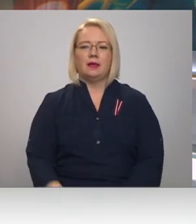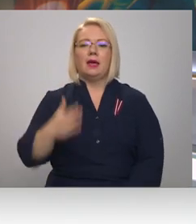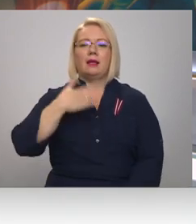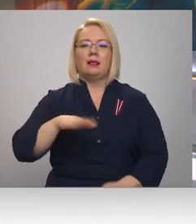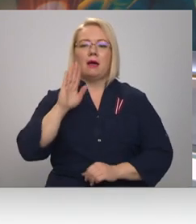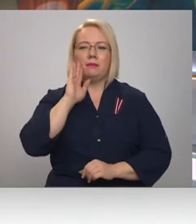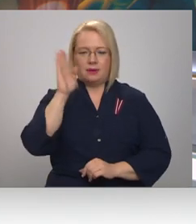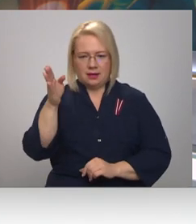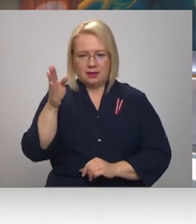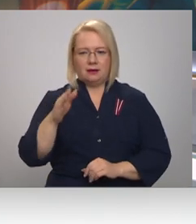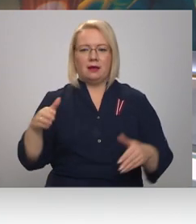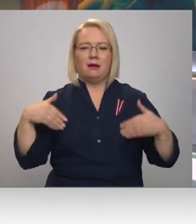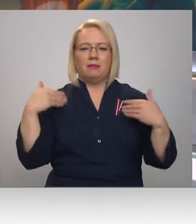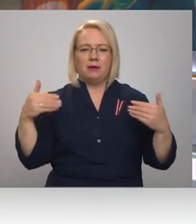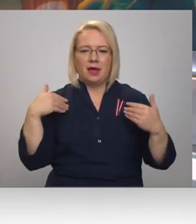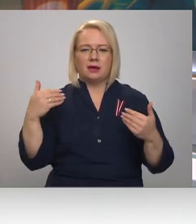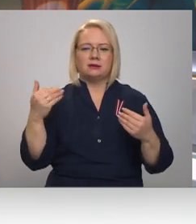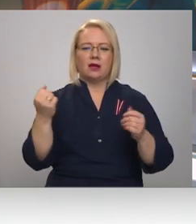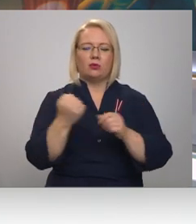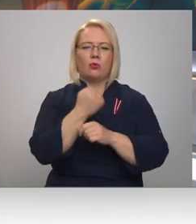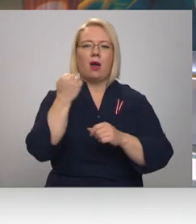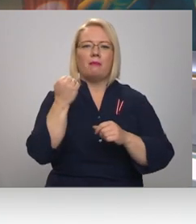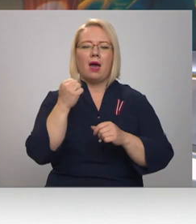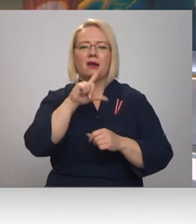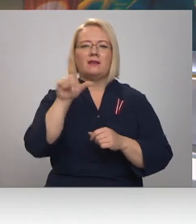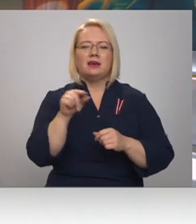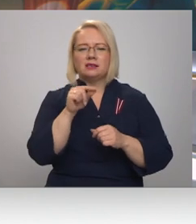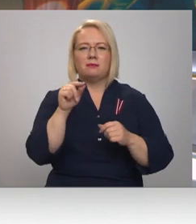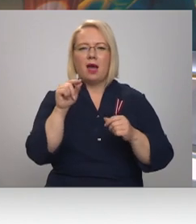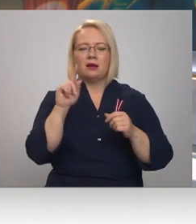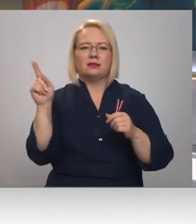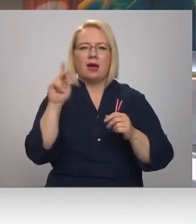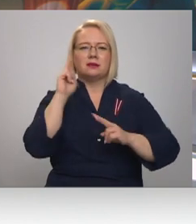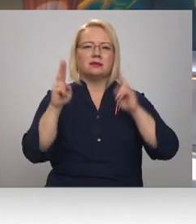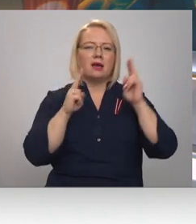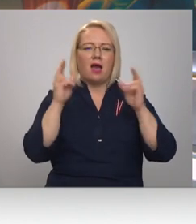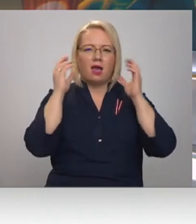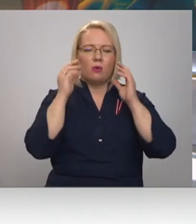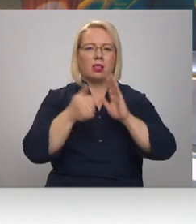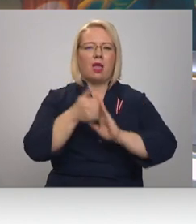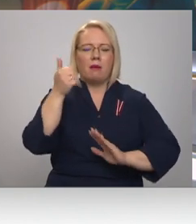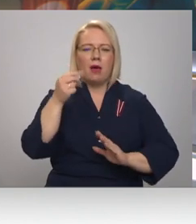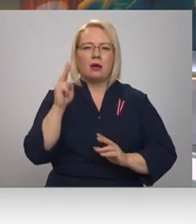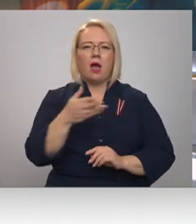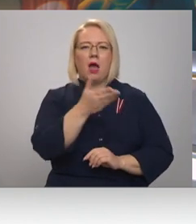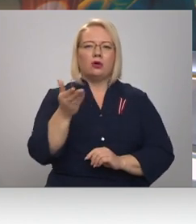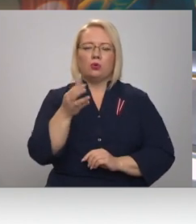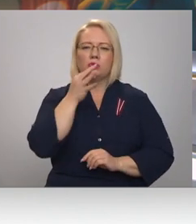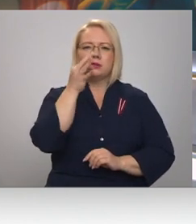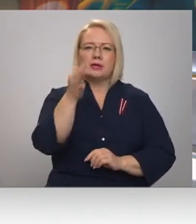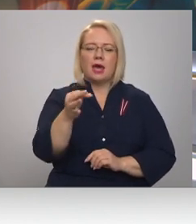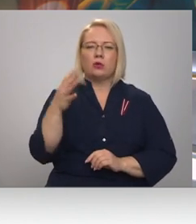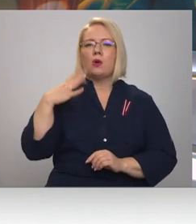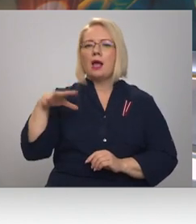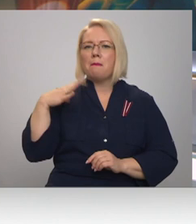Labrīt! Priests, ka šobrīd sakari mums ir audio ziņā labāki. Kā jūs teiktu vēlreiz par to,